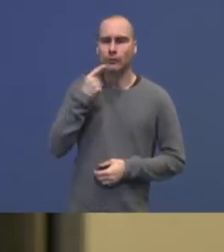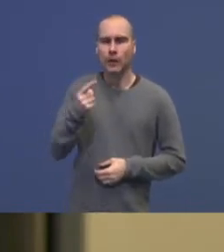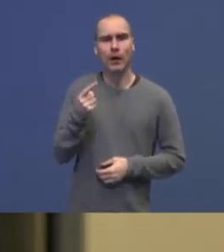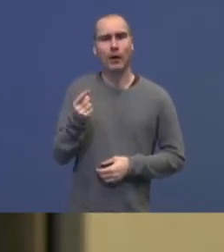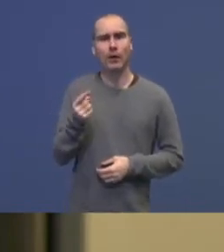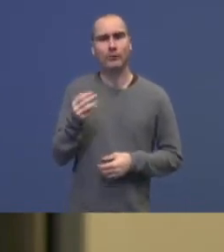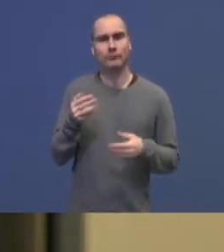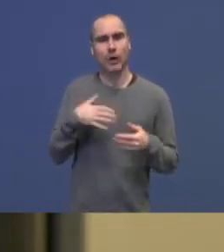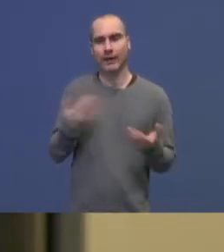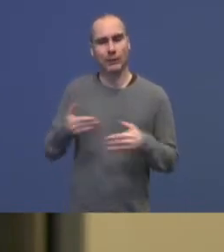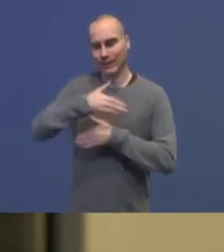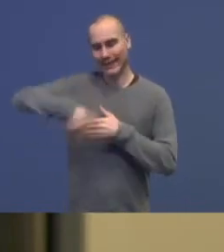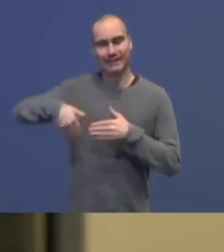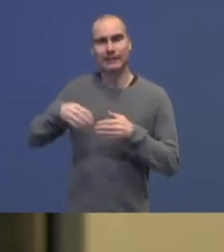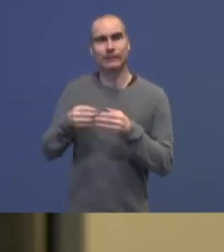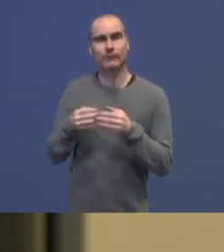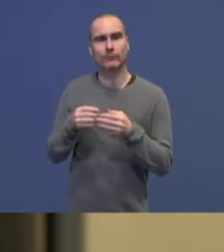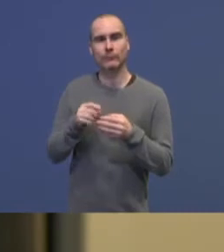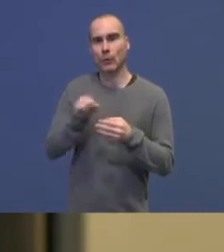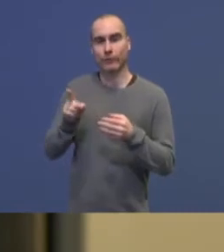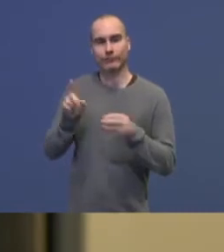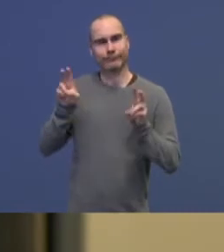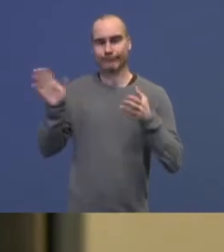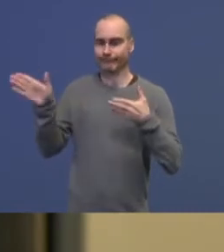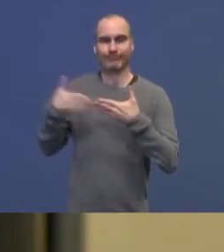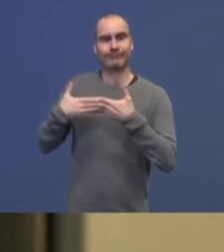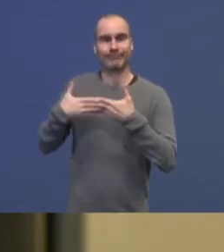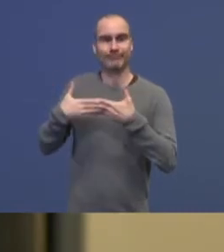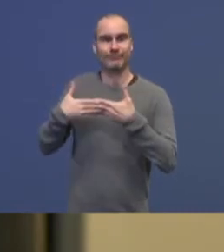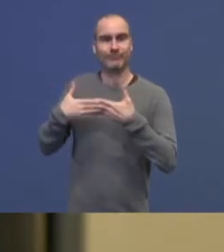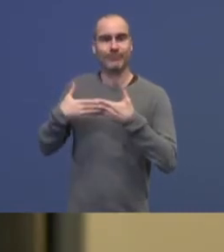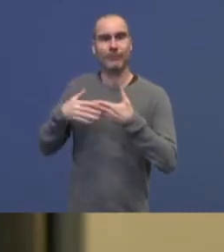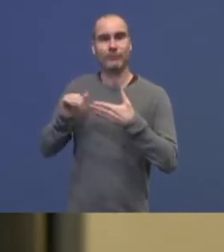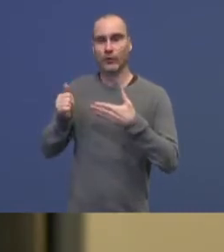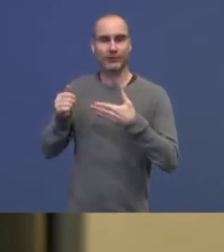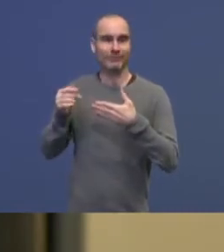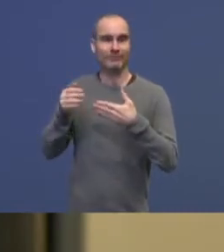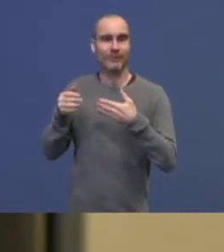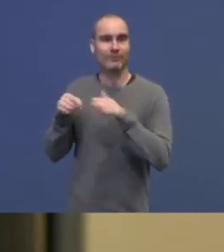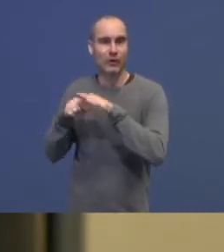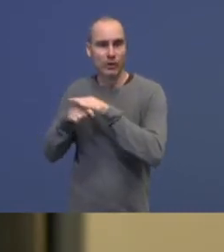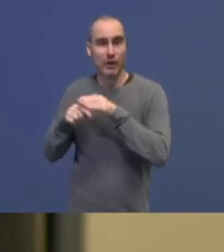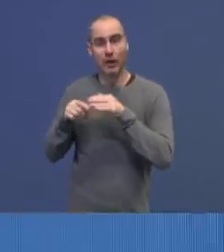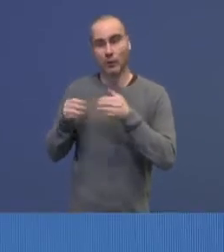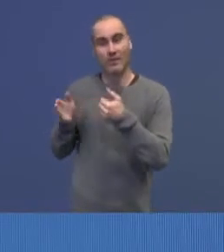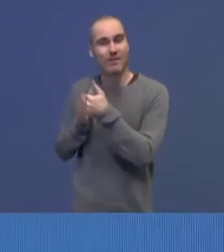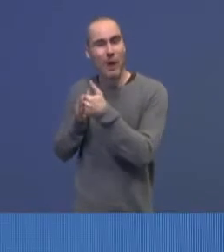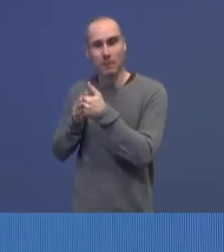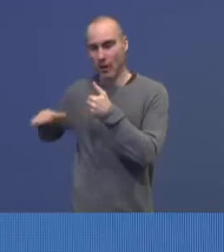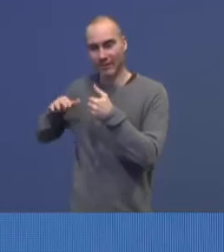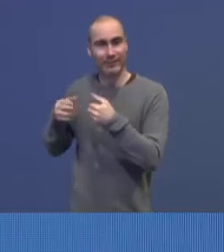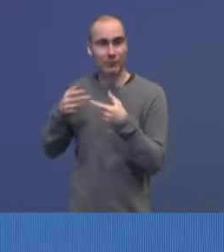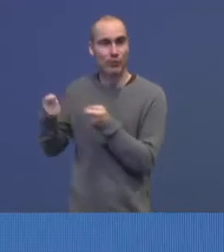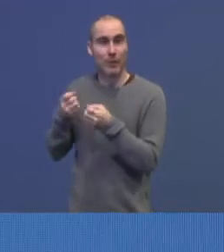noen satt noen grenser for når man stenger døren for flyktinger, og at nabolandene tar imot millioner.